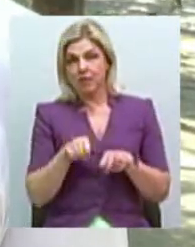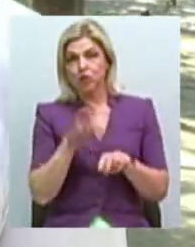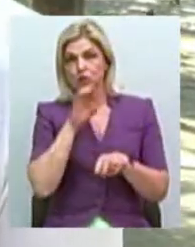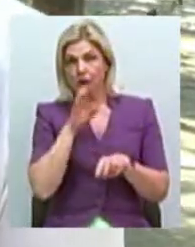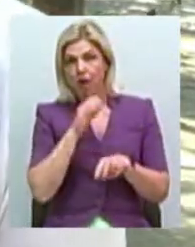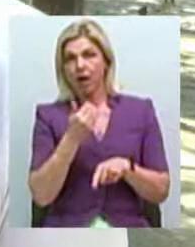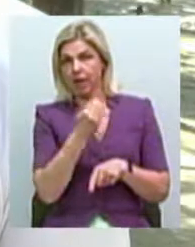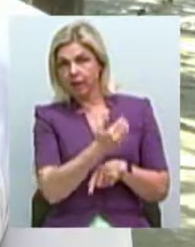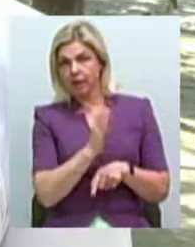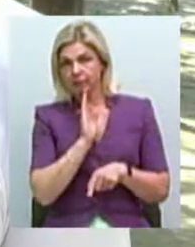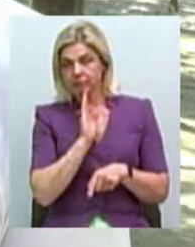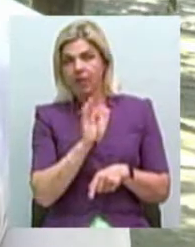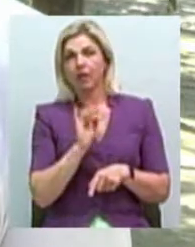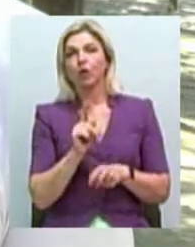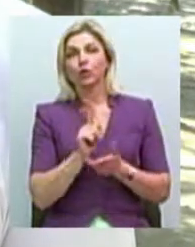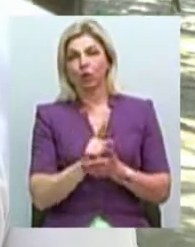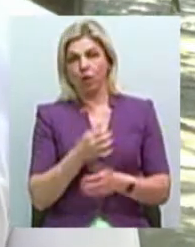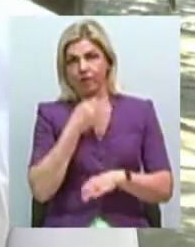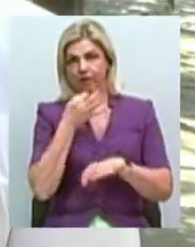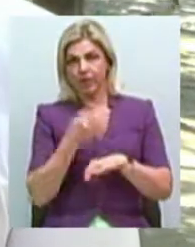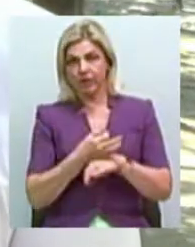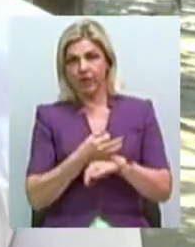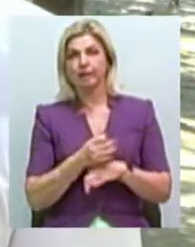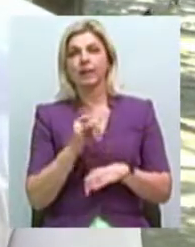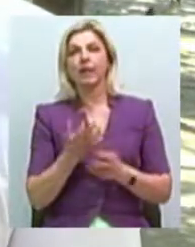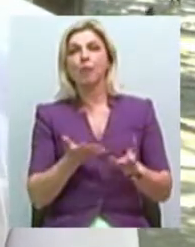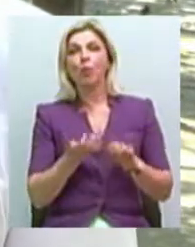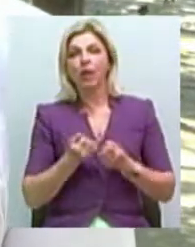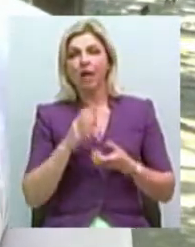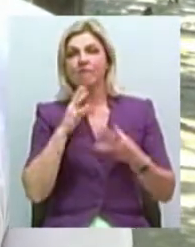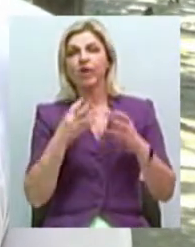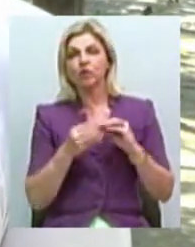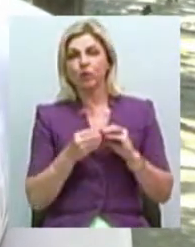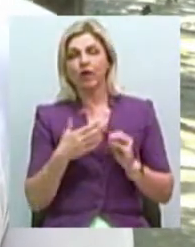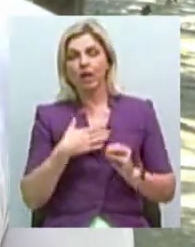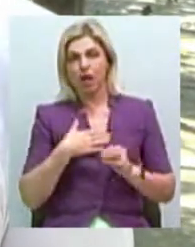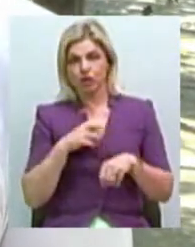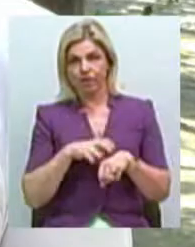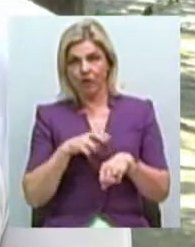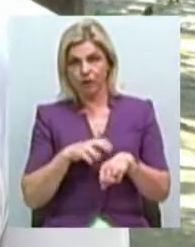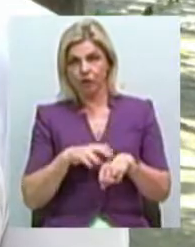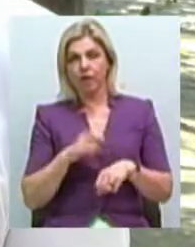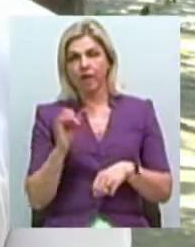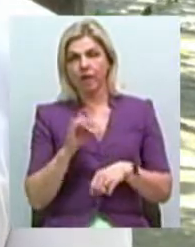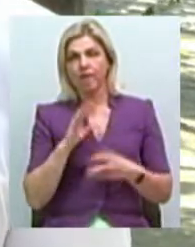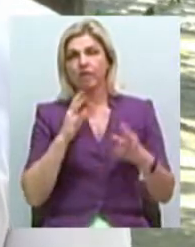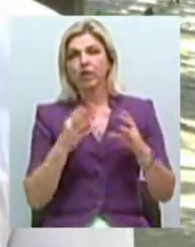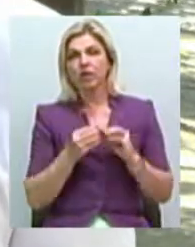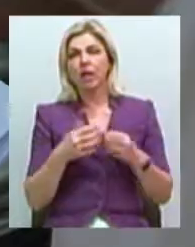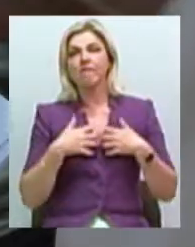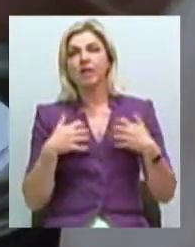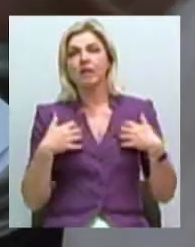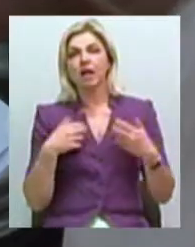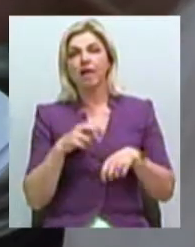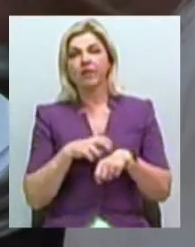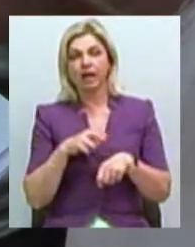відповідальність. От передалися заключення нашого, висновок нашого ветеринарного лікаря і висновок ветеринарного лікаря державної